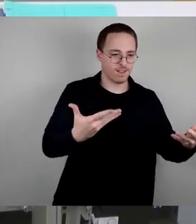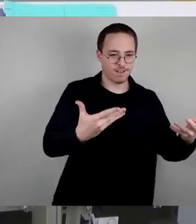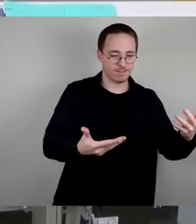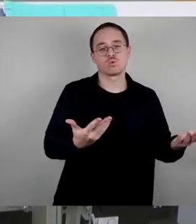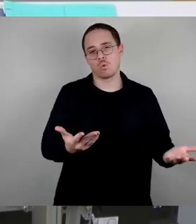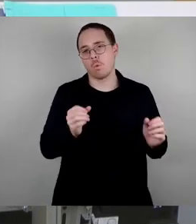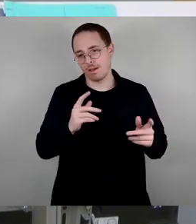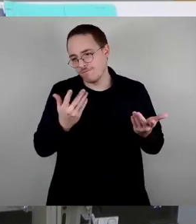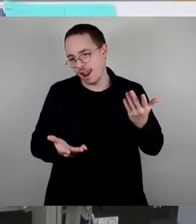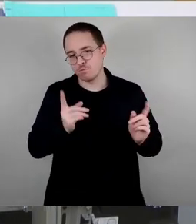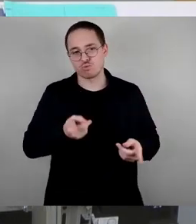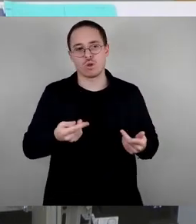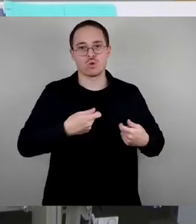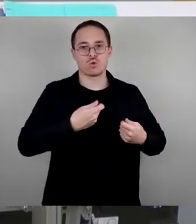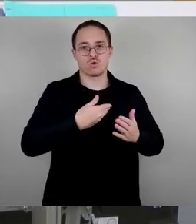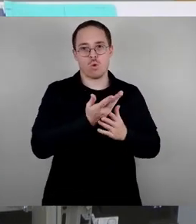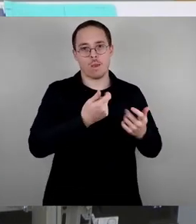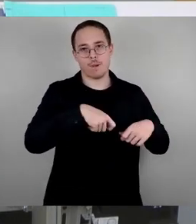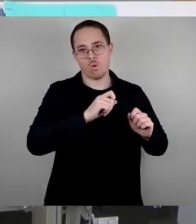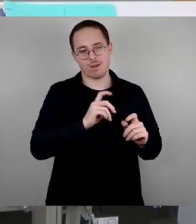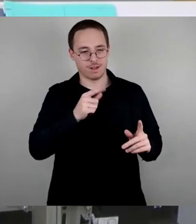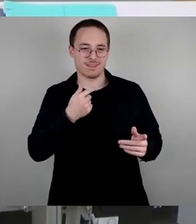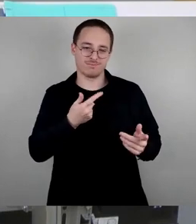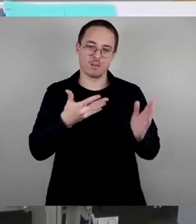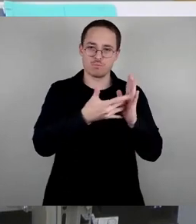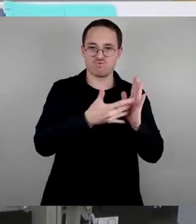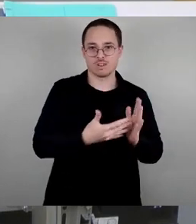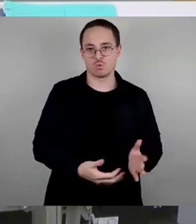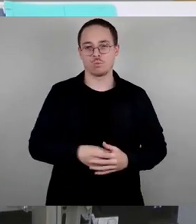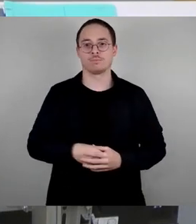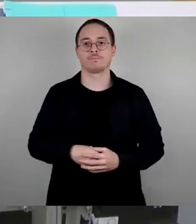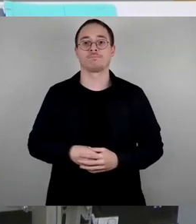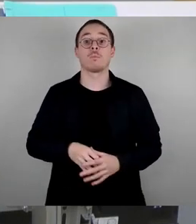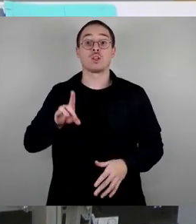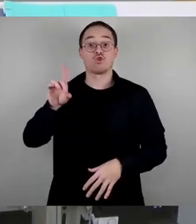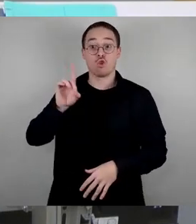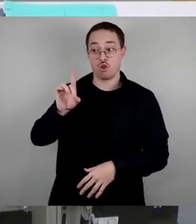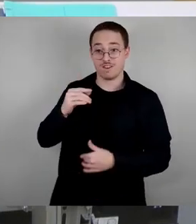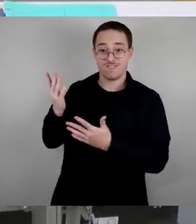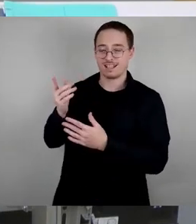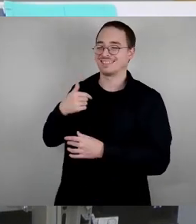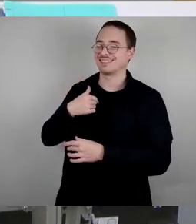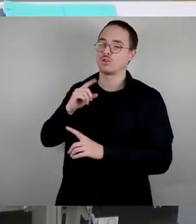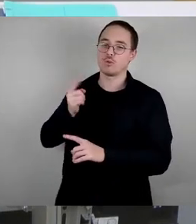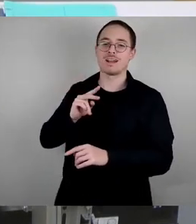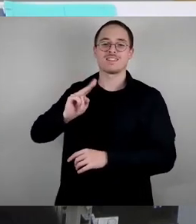Was Döltschen betrifft, würde ich dann in der zweiten Runde noch mal was sagen. Denn es wird jetzt die Zeit zu knapp. Vielen Dank.